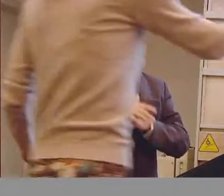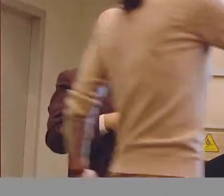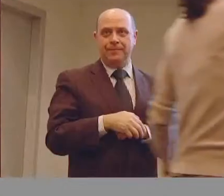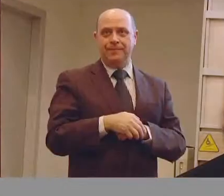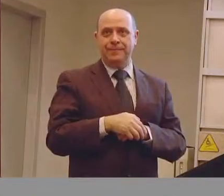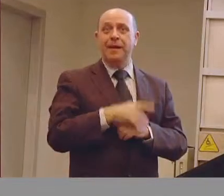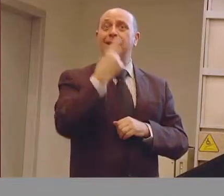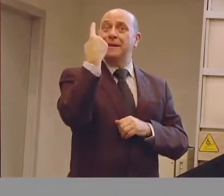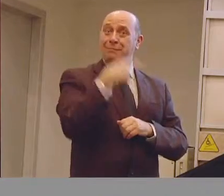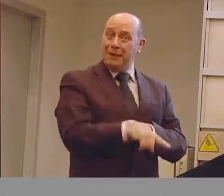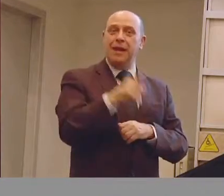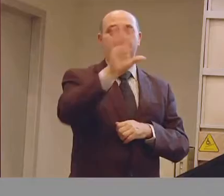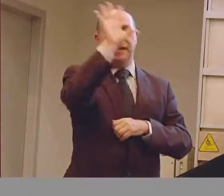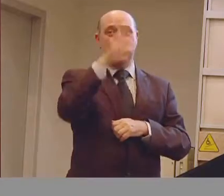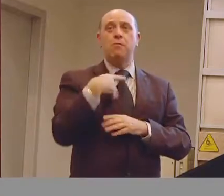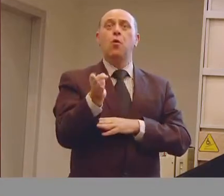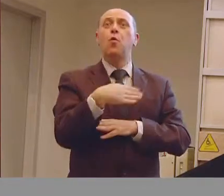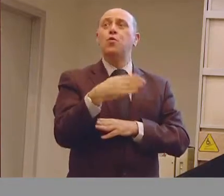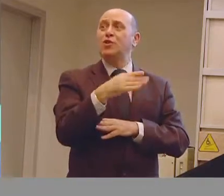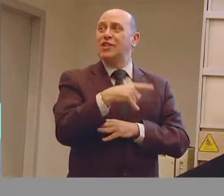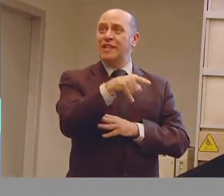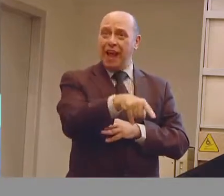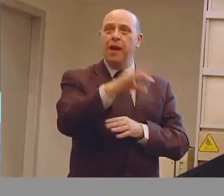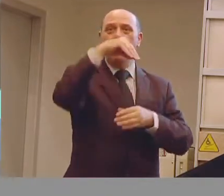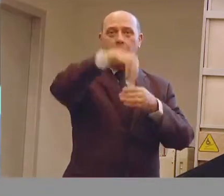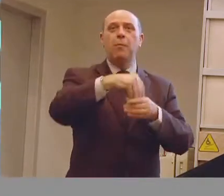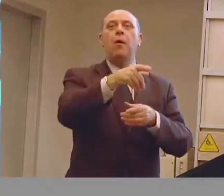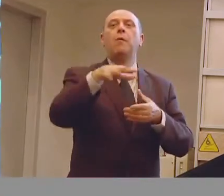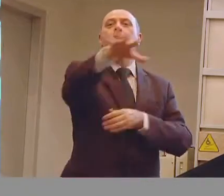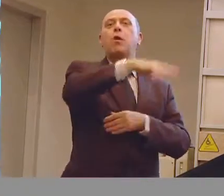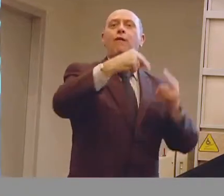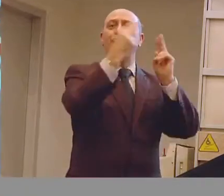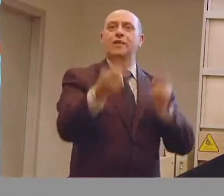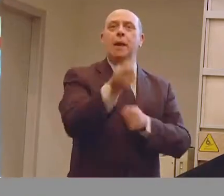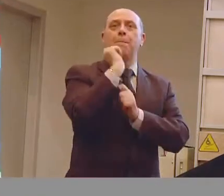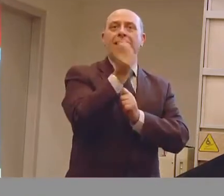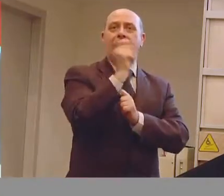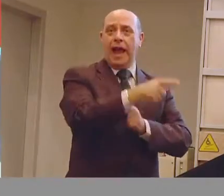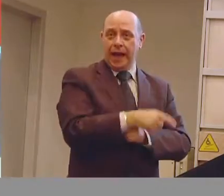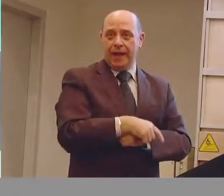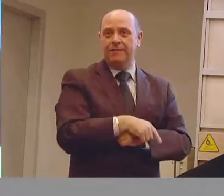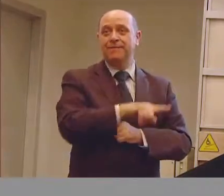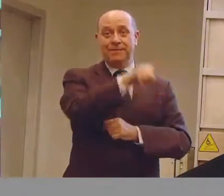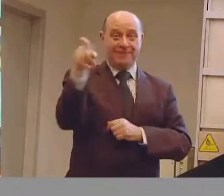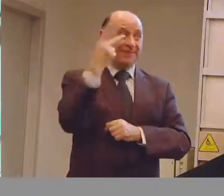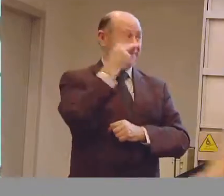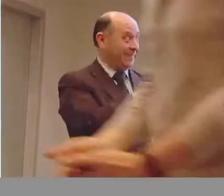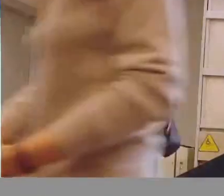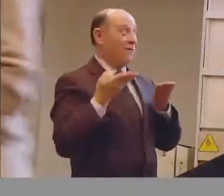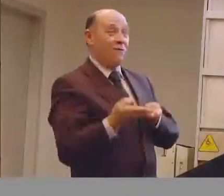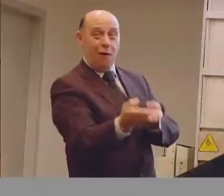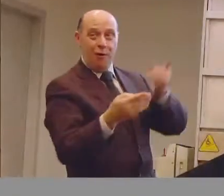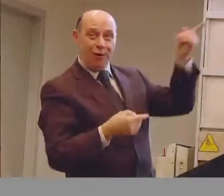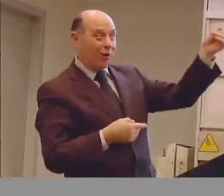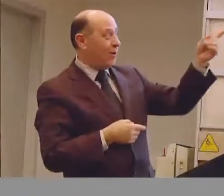Questo è un esempio di cucina che abbiamo realizzato nella provincia di Pescara, come vedete anche il forno, anzi lo vediamo